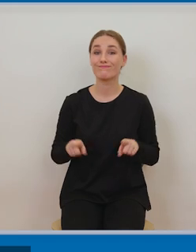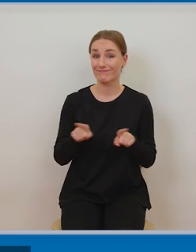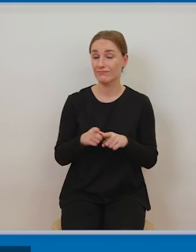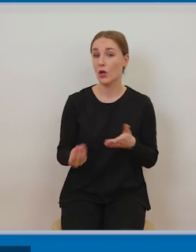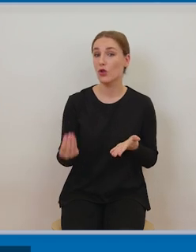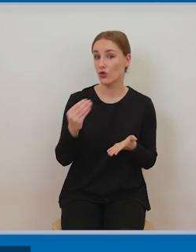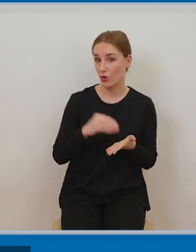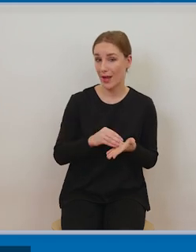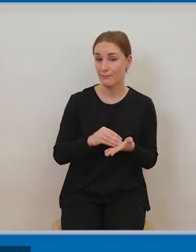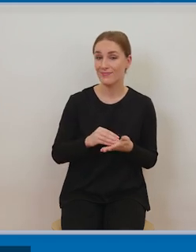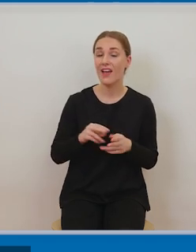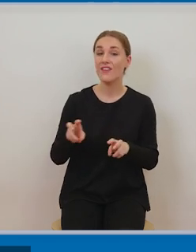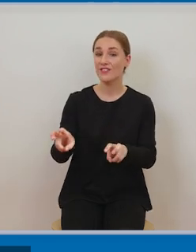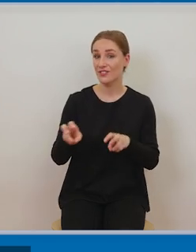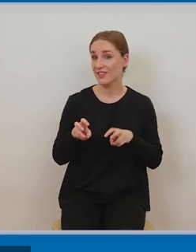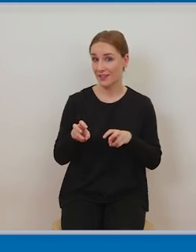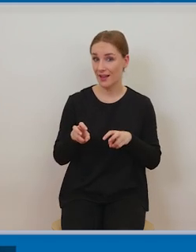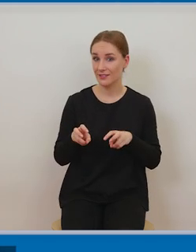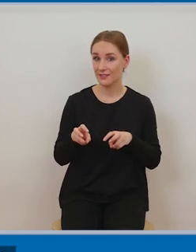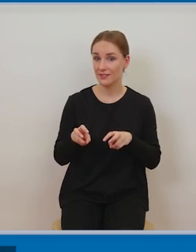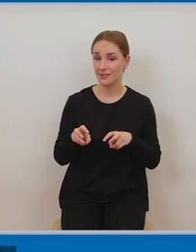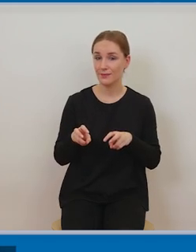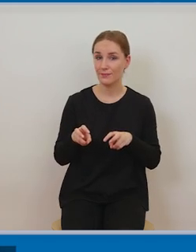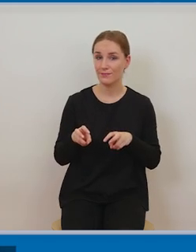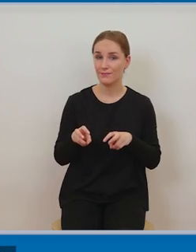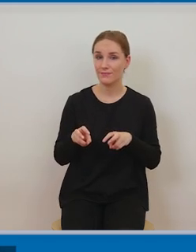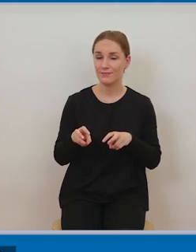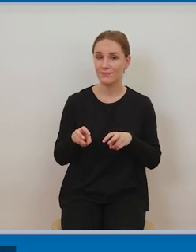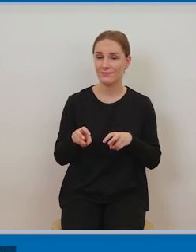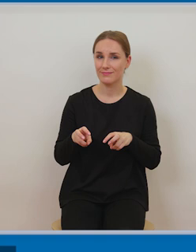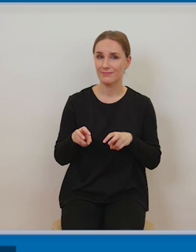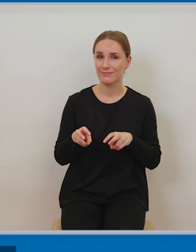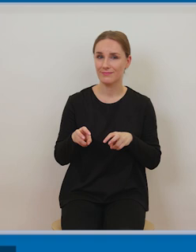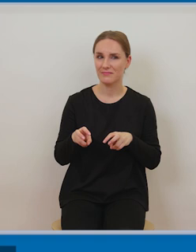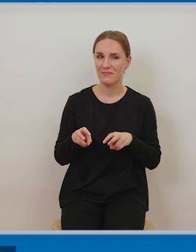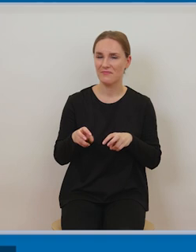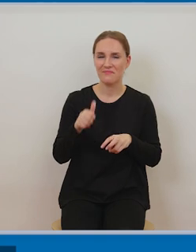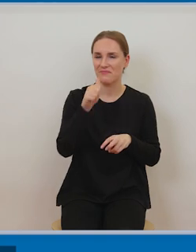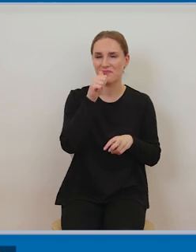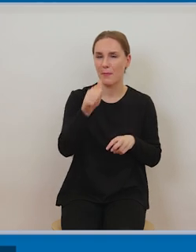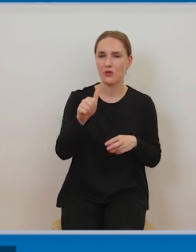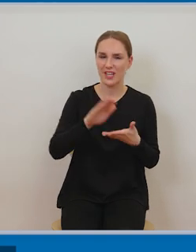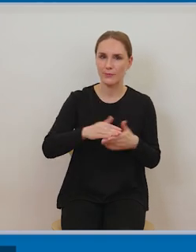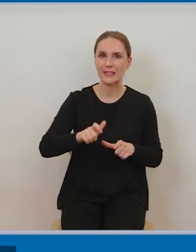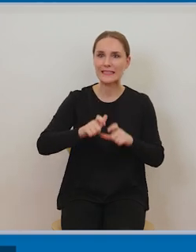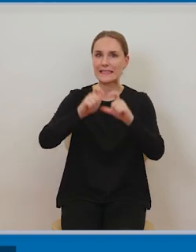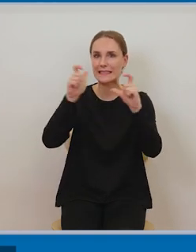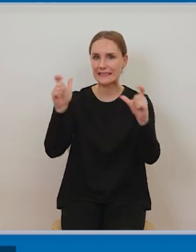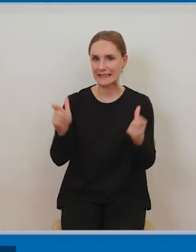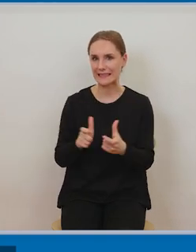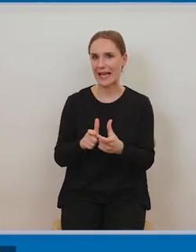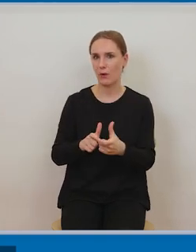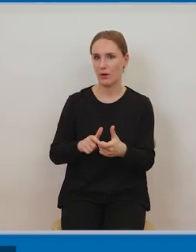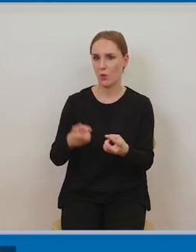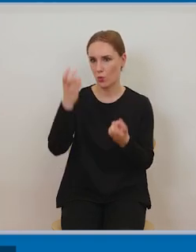do czynienia z drobnym utworem takim drobnym utworem może być jakieś zdjęcie jakiś krótki jakiś limeryk